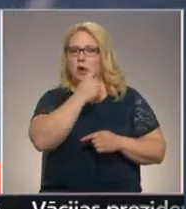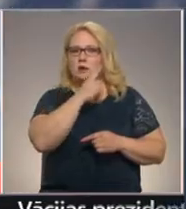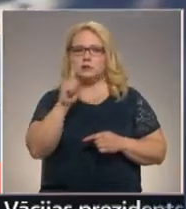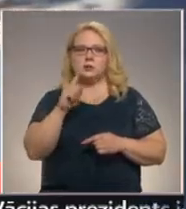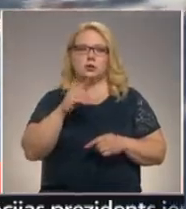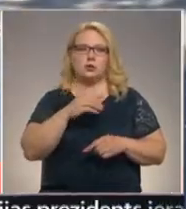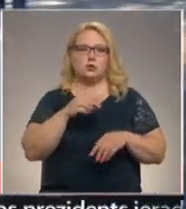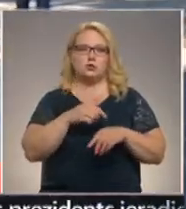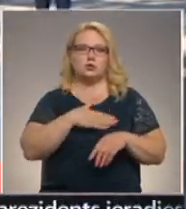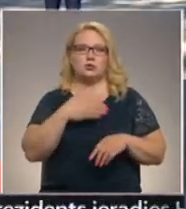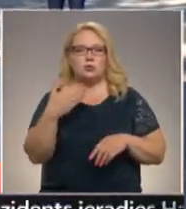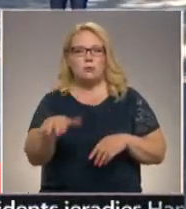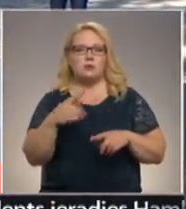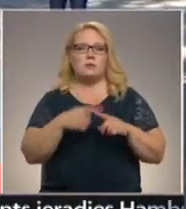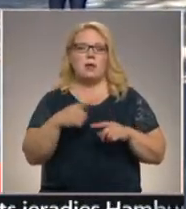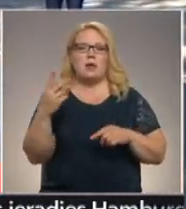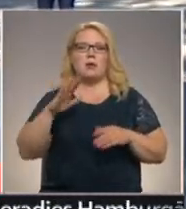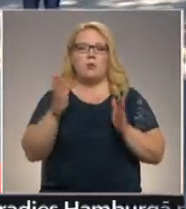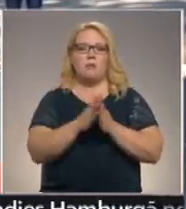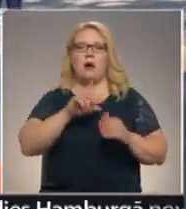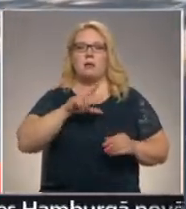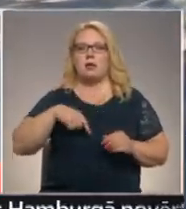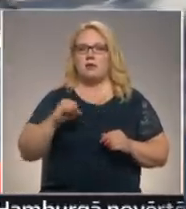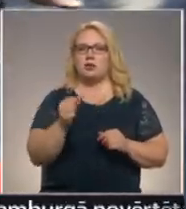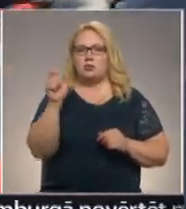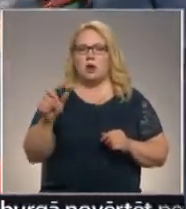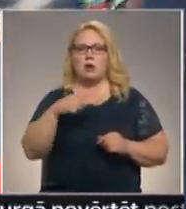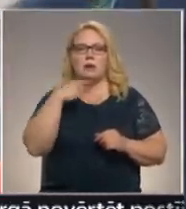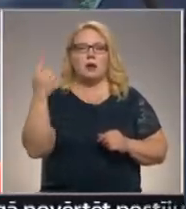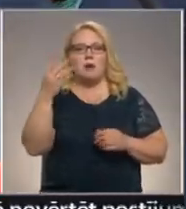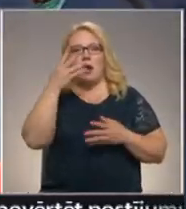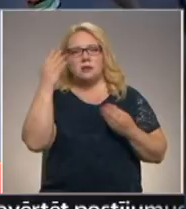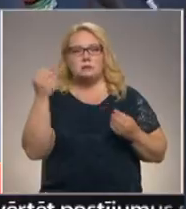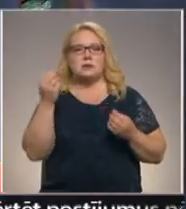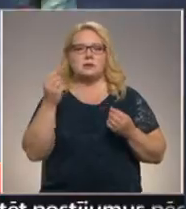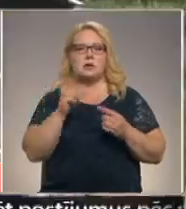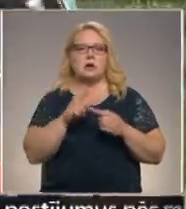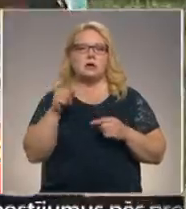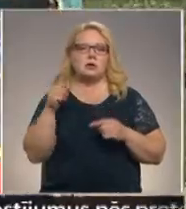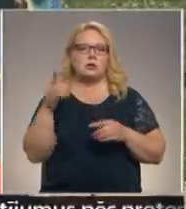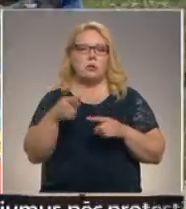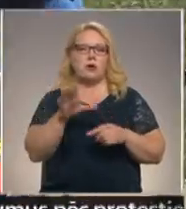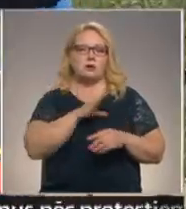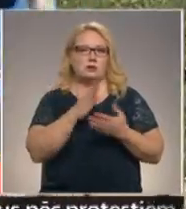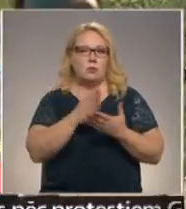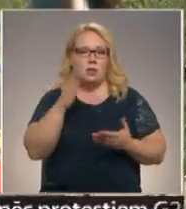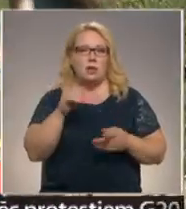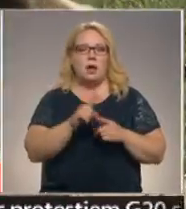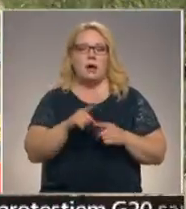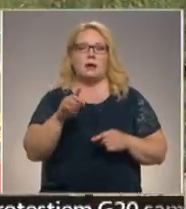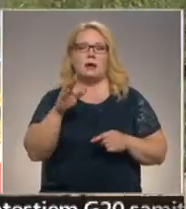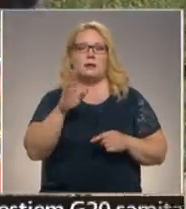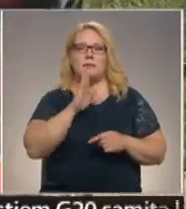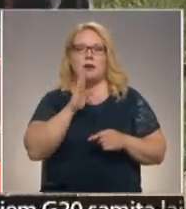skumjas, taču šobrīd kopā ar latviešu draugiem viņi mēģina aizmirst kaudro realtāti. Arī Maksima, Taņas, Viktorijas,